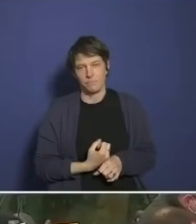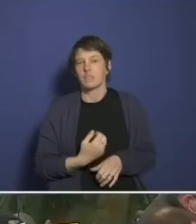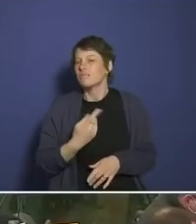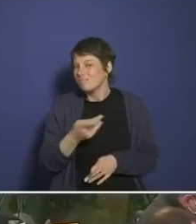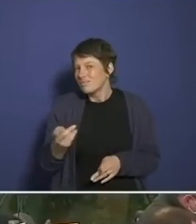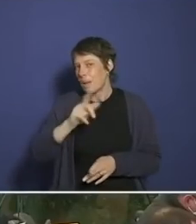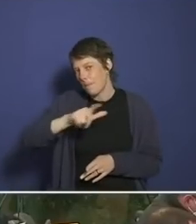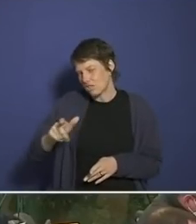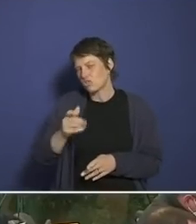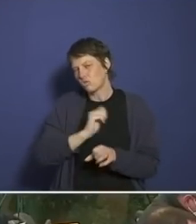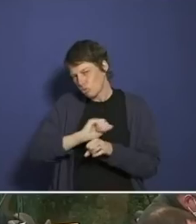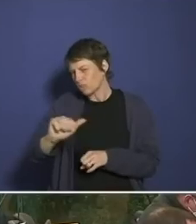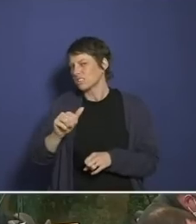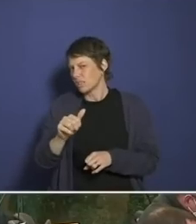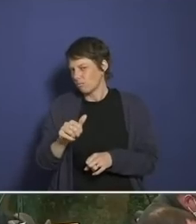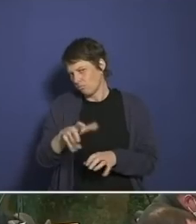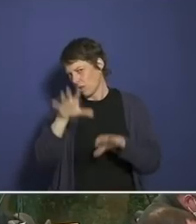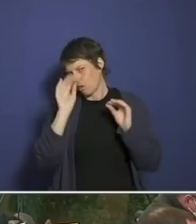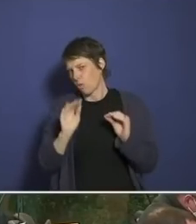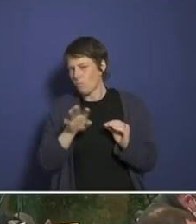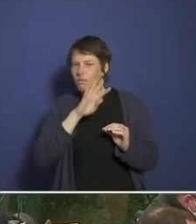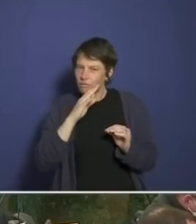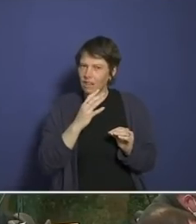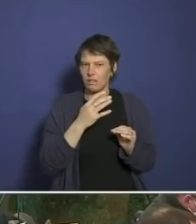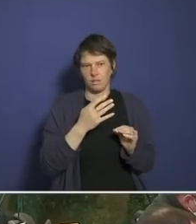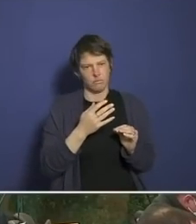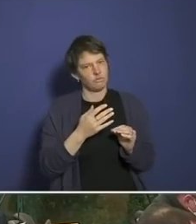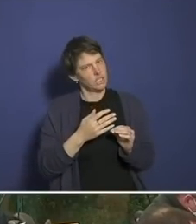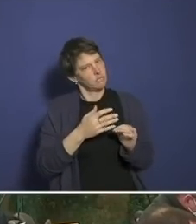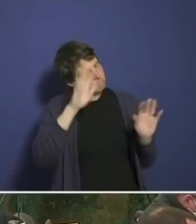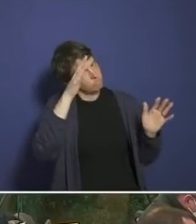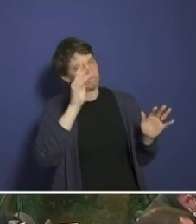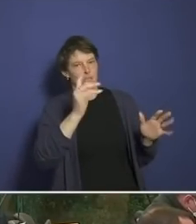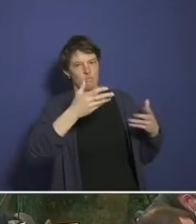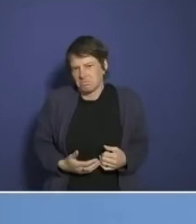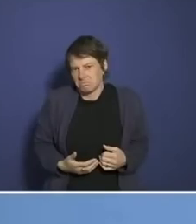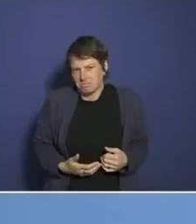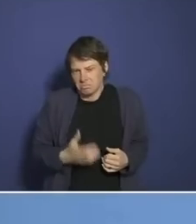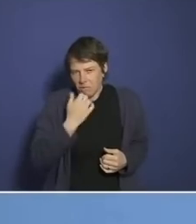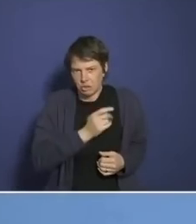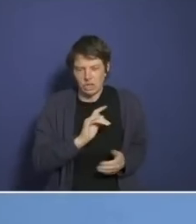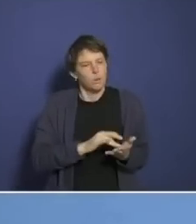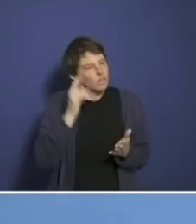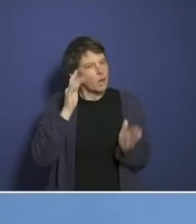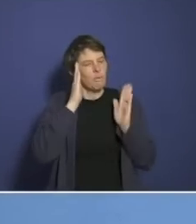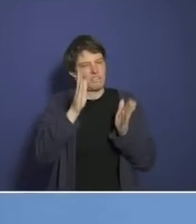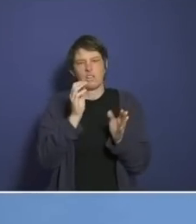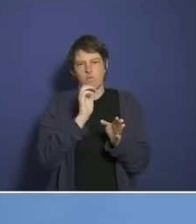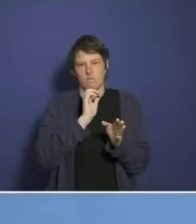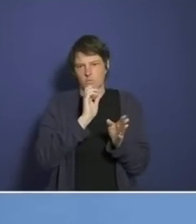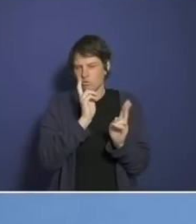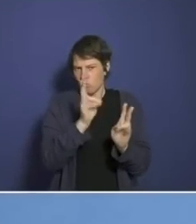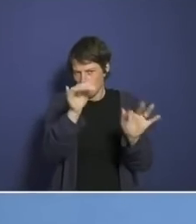die Selbstwahrnehmung und die Wahrnehmung durch sehr viele, wie auch mich, völlig auseinander geht. Die meisten Leute, mit denen ich spreche,